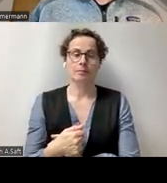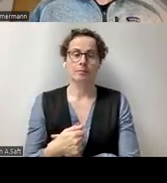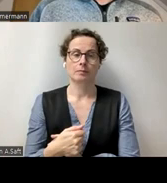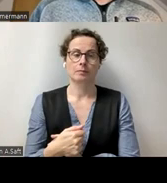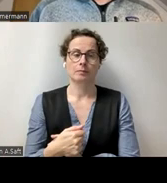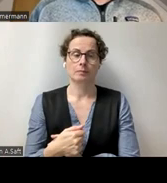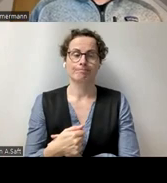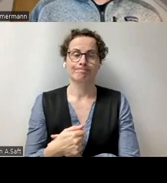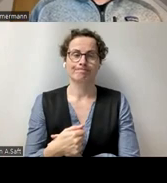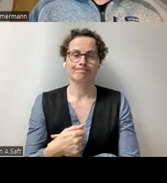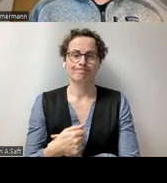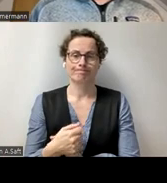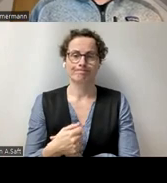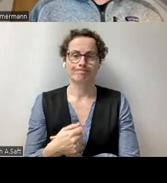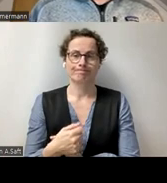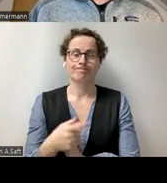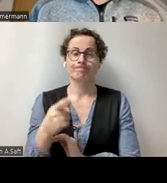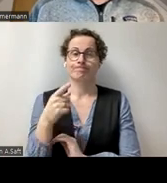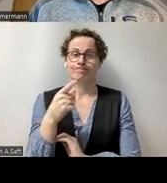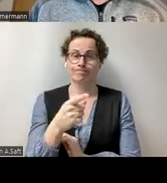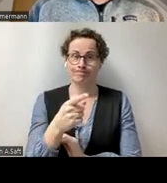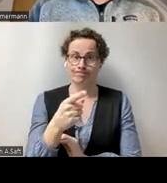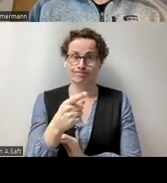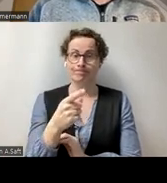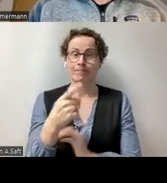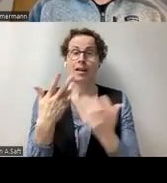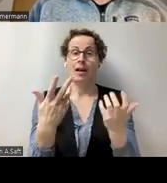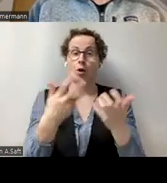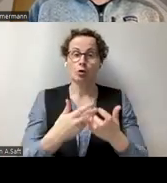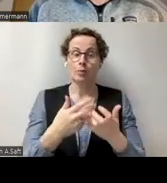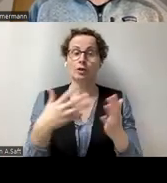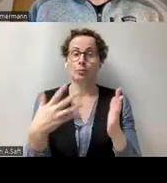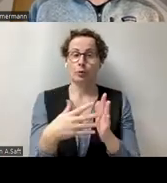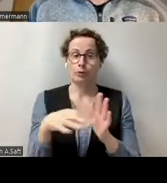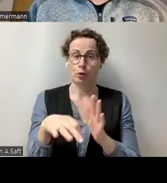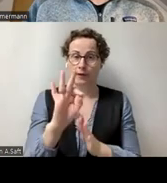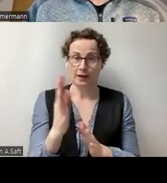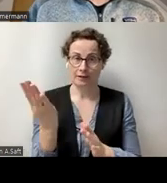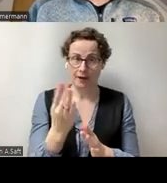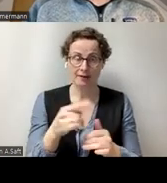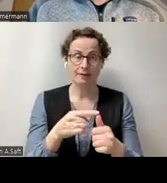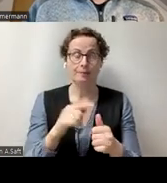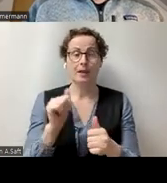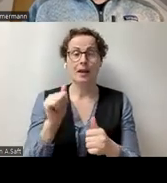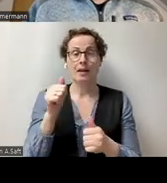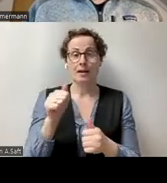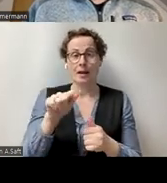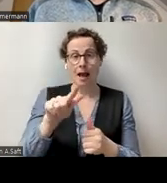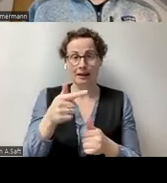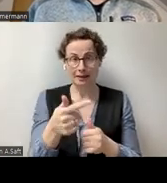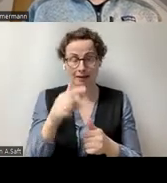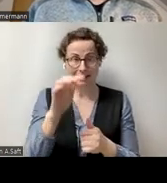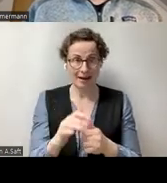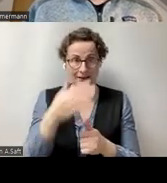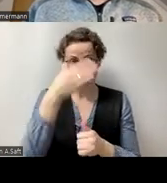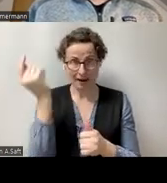Typische Fehler, die durch diese automatische Prüfung gefunden werden, sind, dass wir Alternativtexte vergessen haben oder dass die